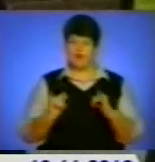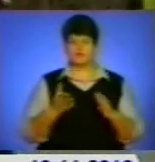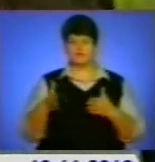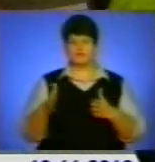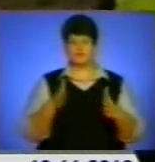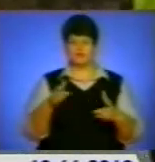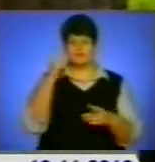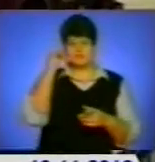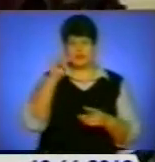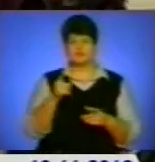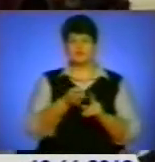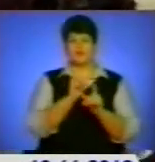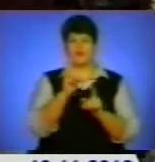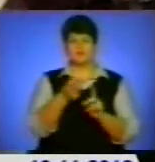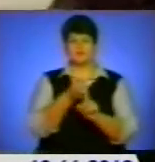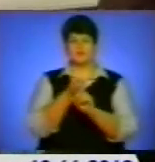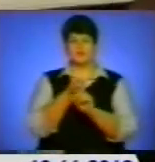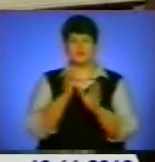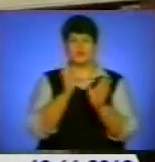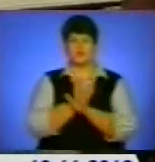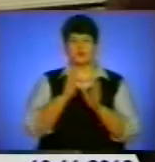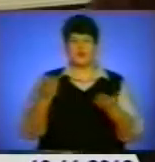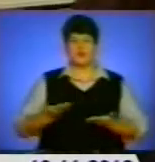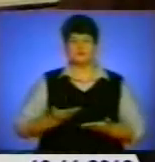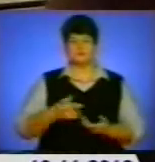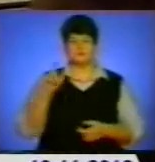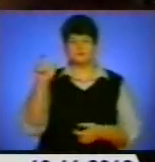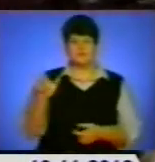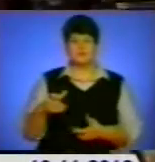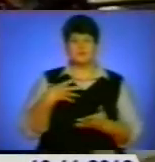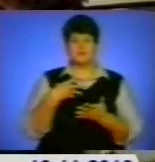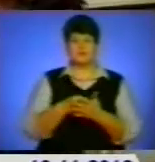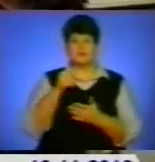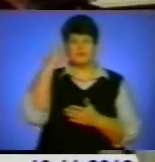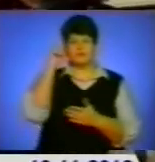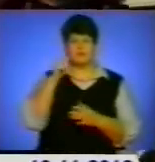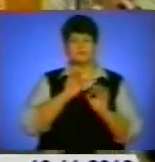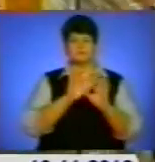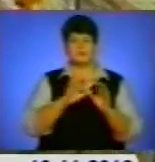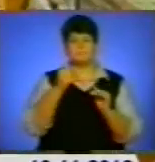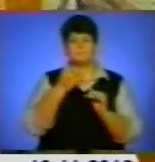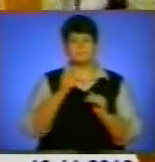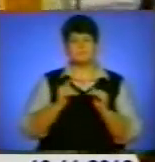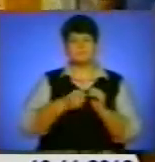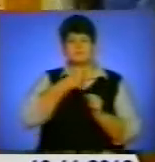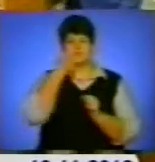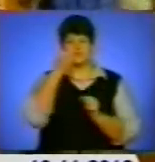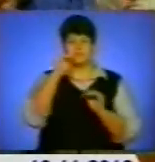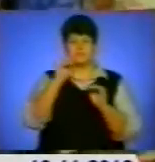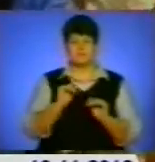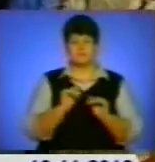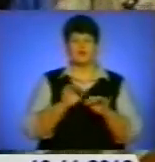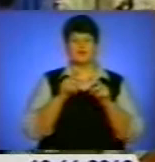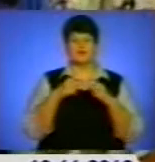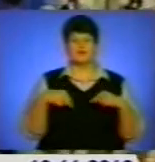залежить чиясь доля, чиєсь життя. Свої вміння та знання школярі доносять до старших і менших. Цього дня ювірівці організували святкове